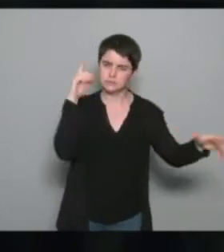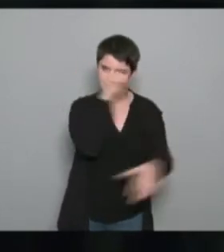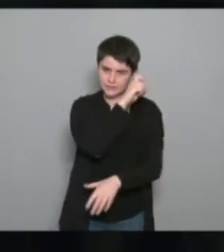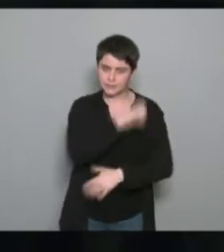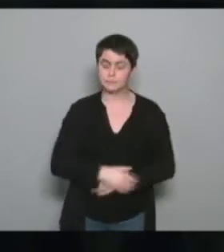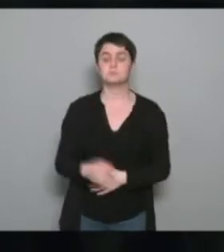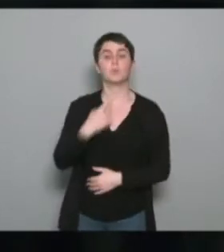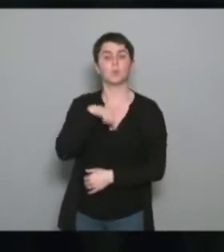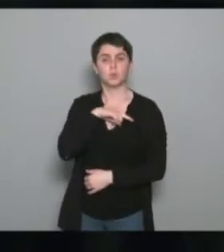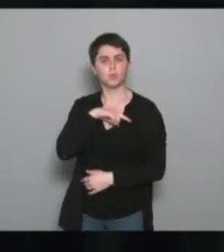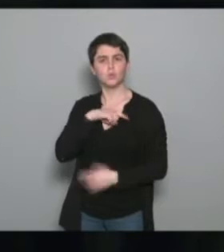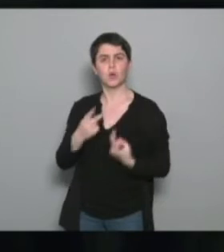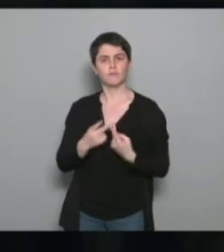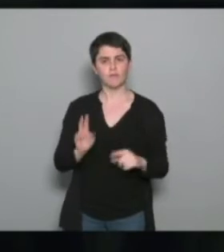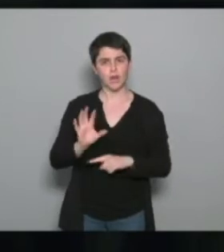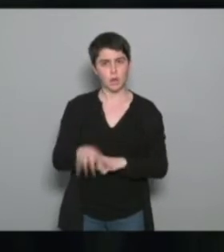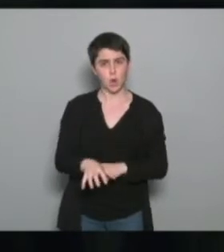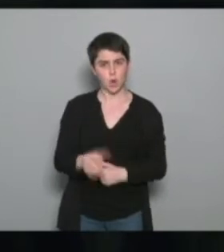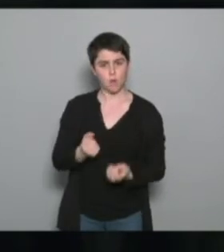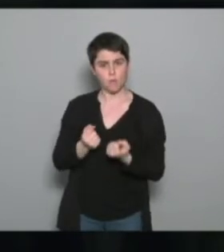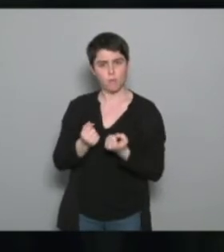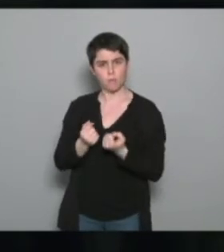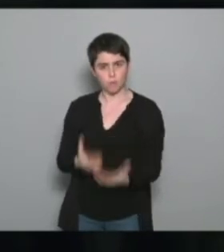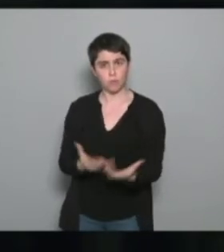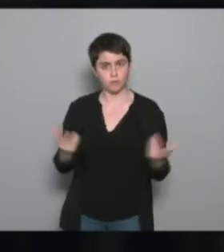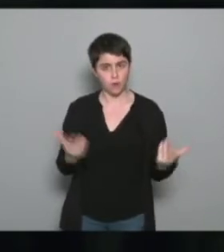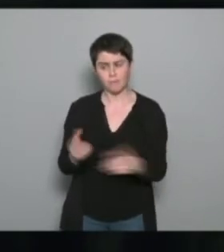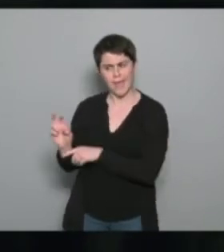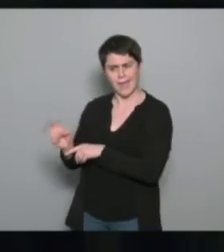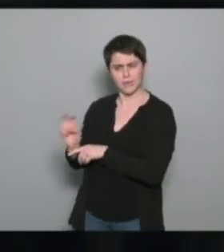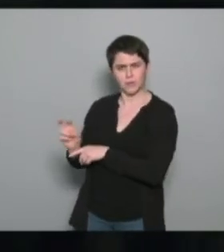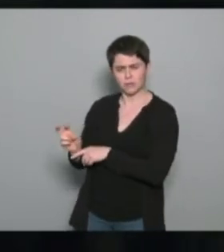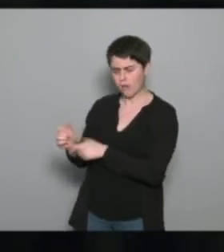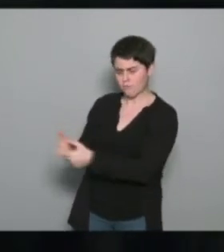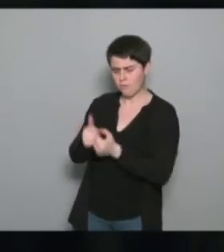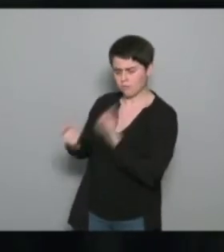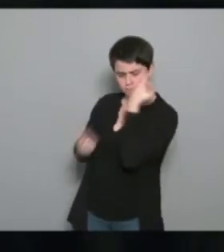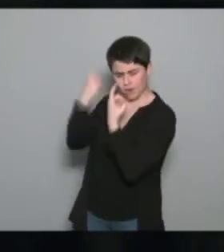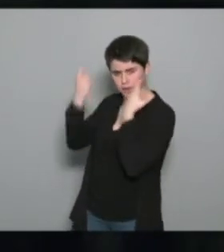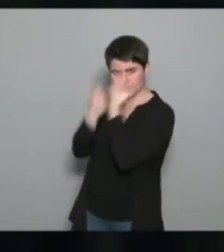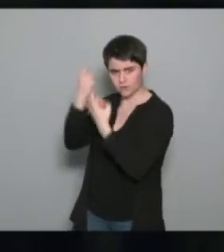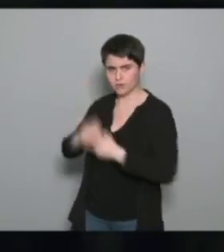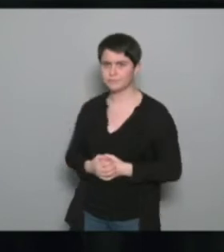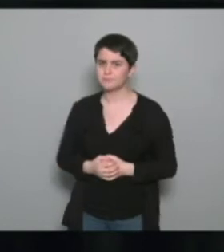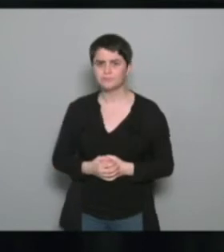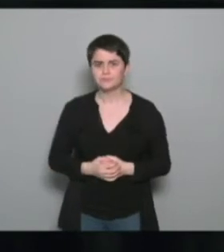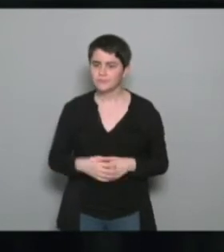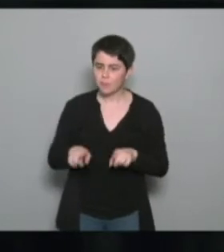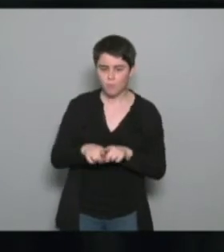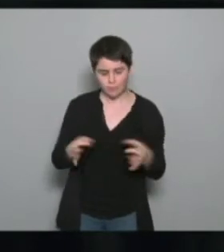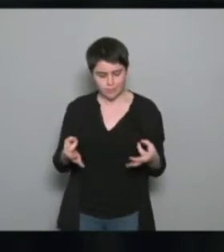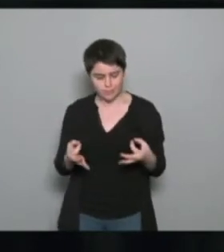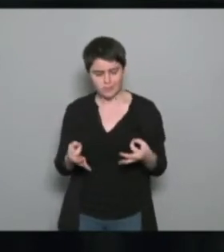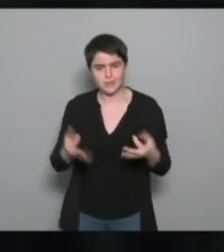propose, nous, niveau de la ville, donc ça, c'est un travail qui a été mis en place avec les éducateurs, c'est des créneaux passerelles, en fait. Donc,